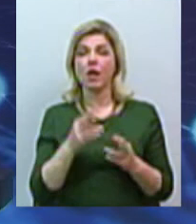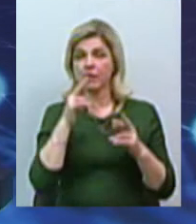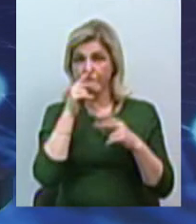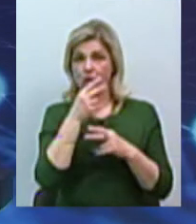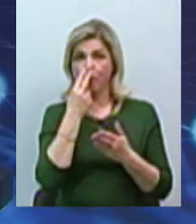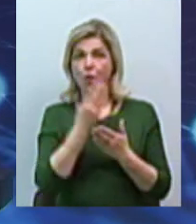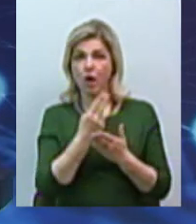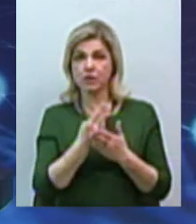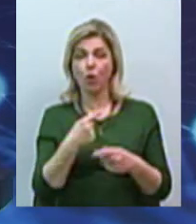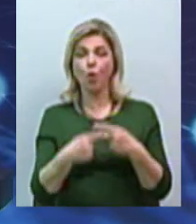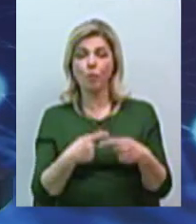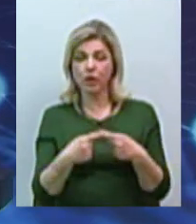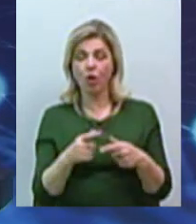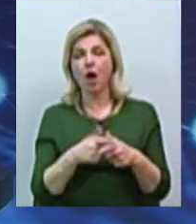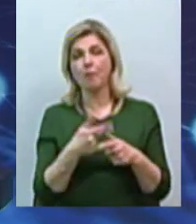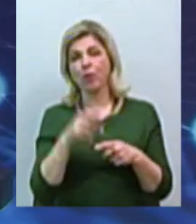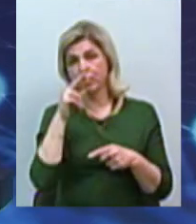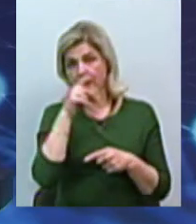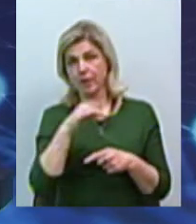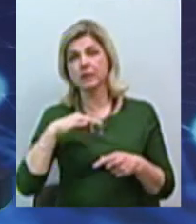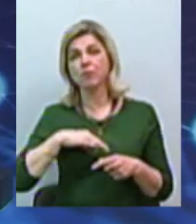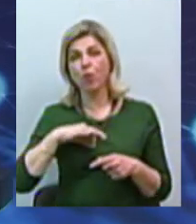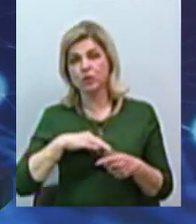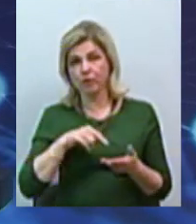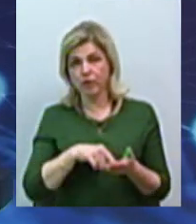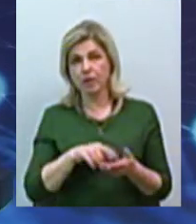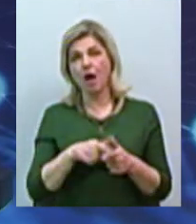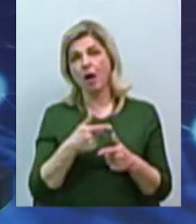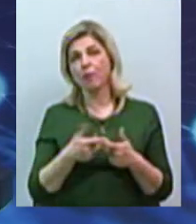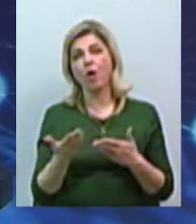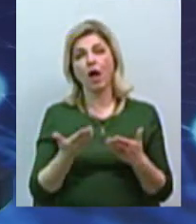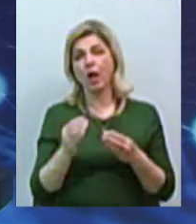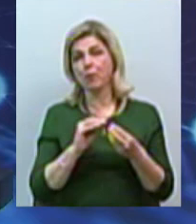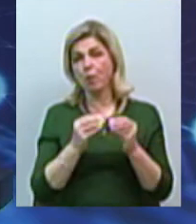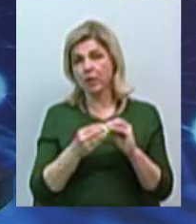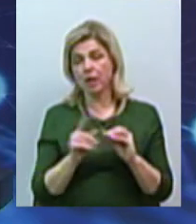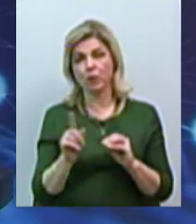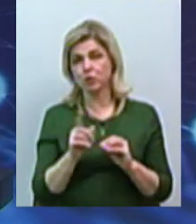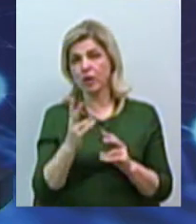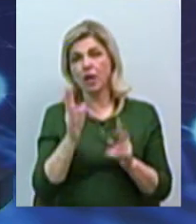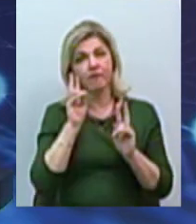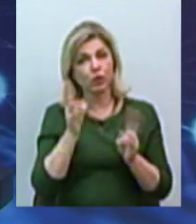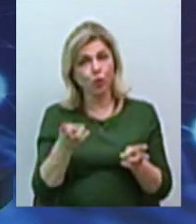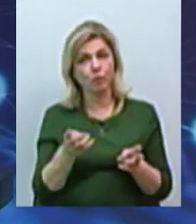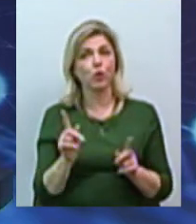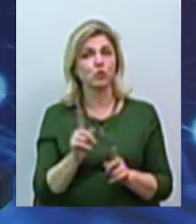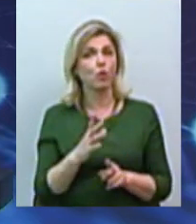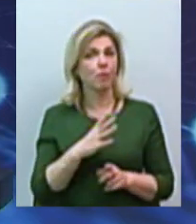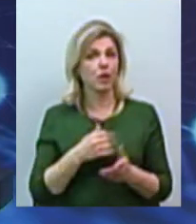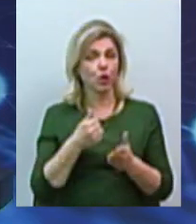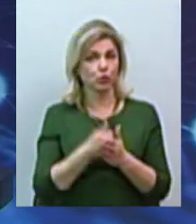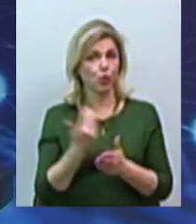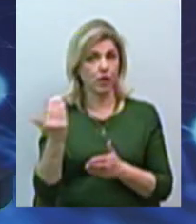показники приладобліку, або невірно застосований, або ще якісь проблеми, які невідомі були до її